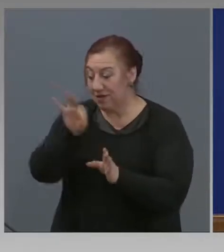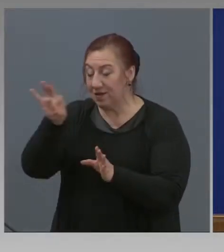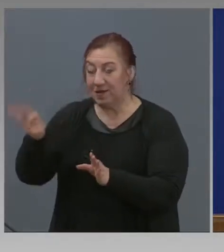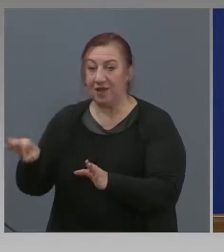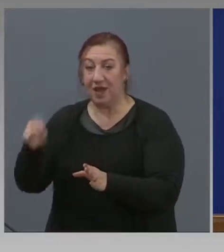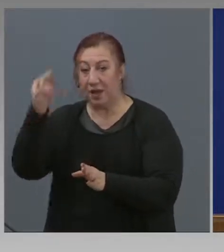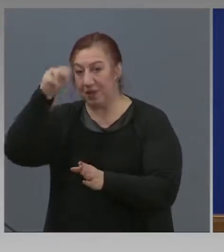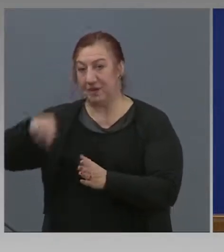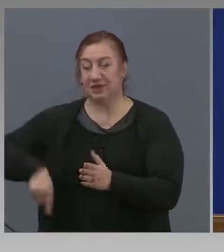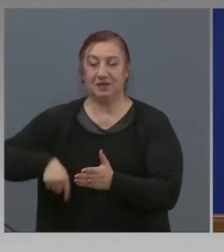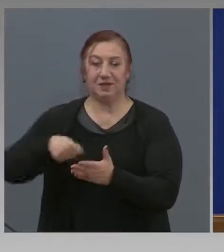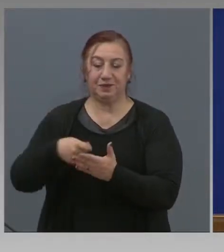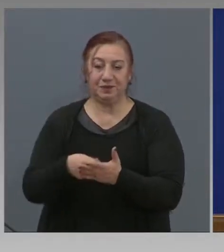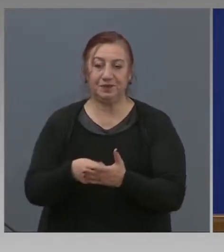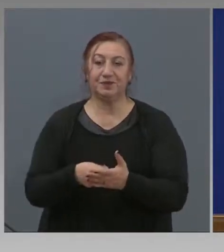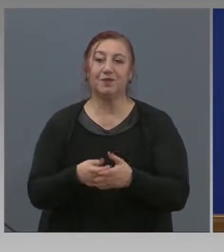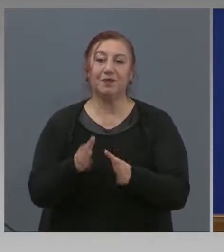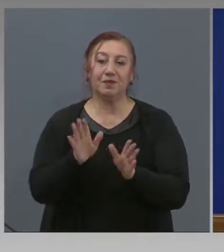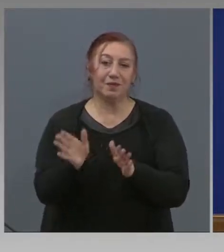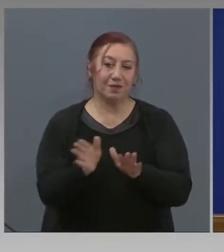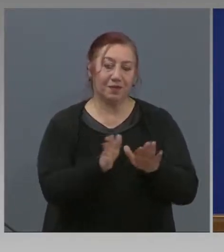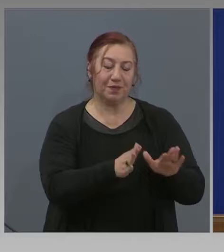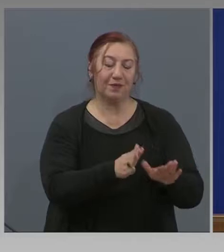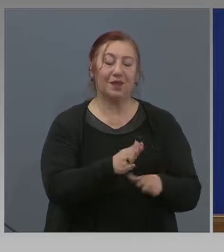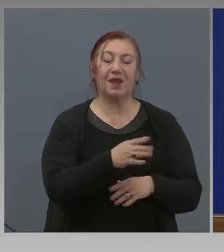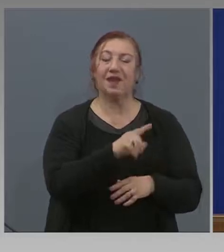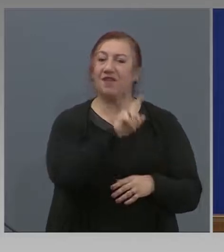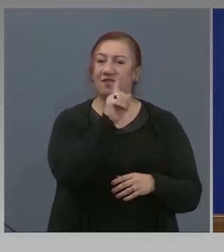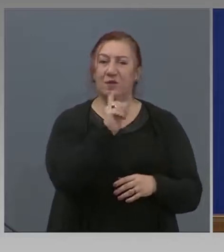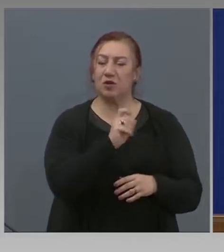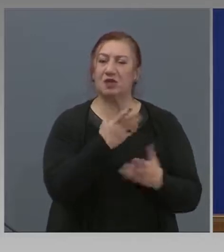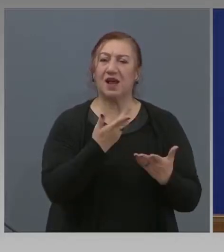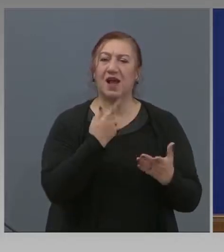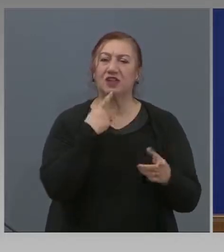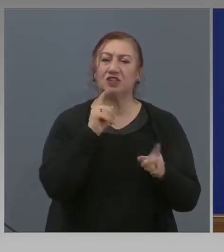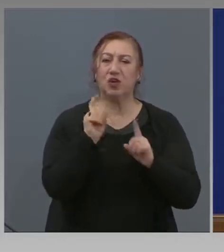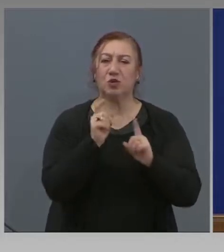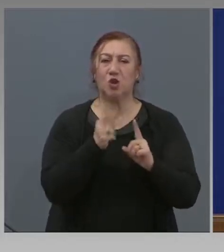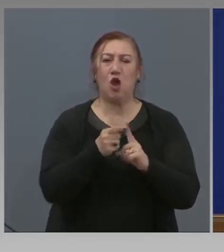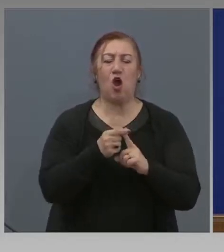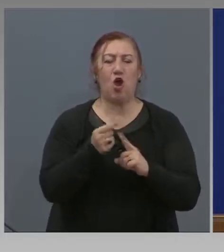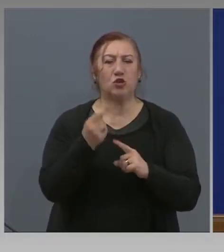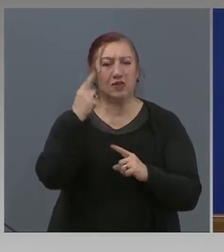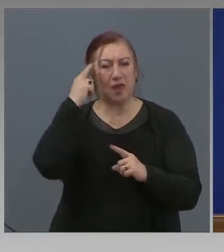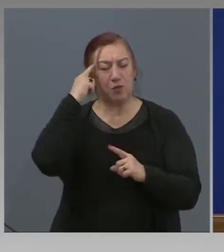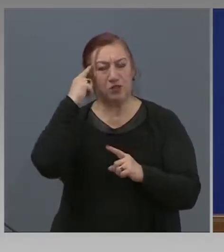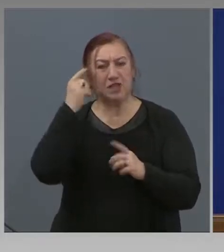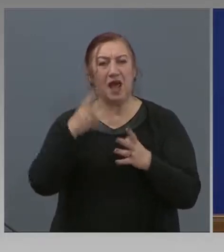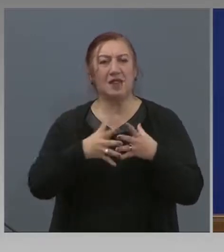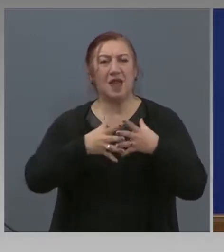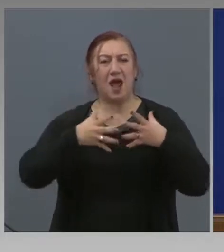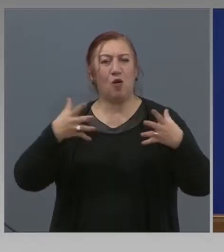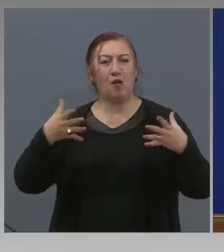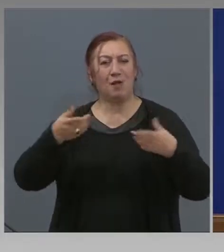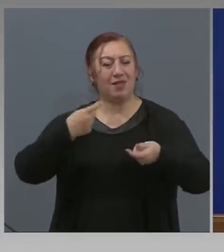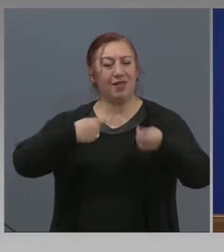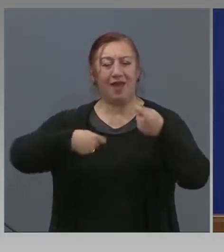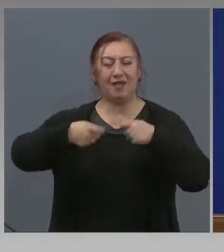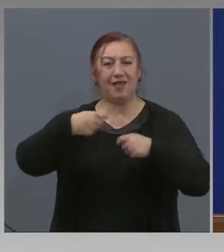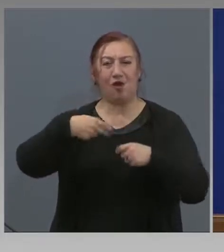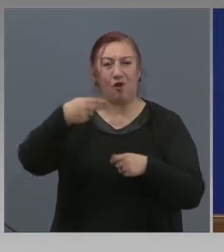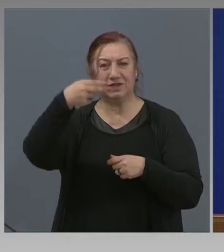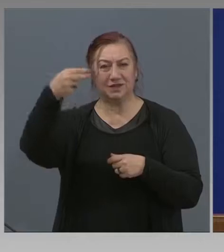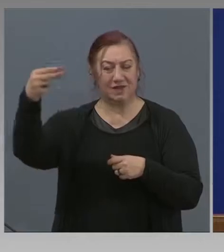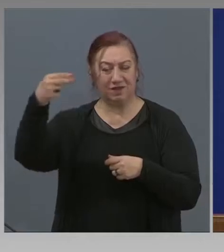Госпожа Танева Би Ти Ви, как ще коментирате острата позиция на големите търговски вериги за Вашето желание да